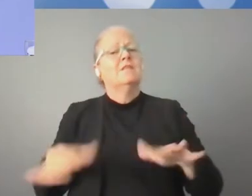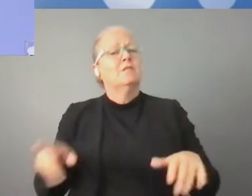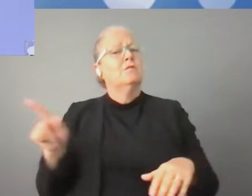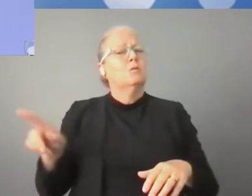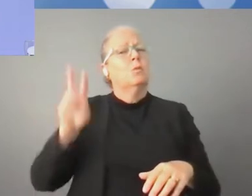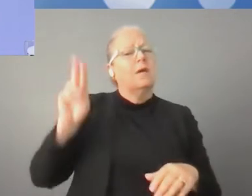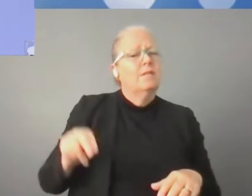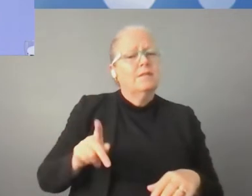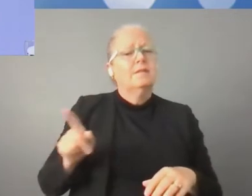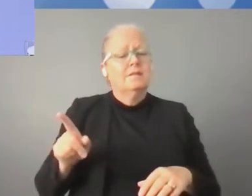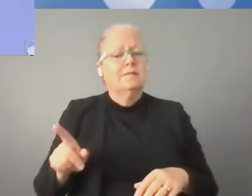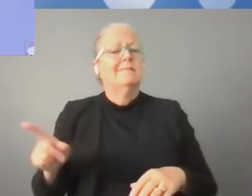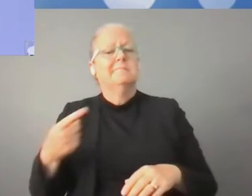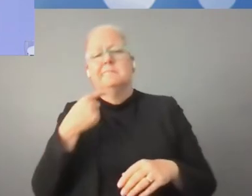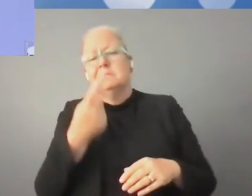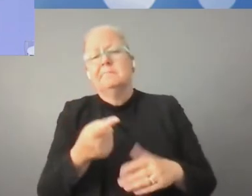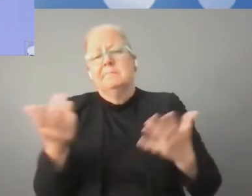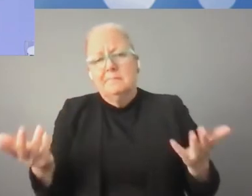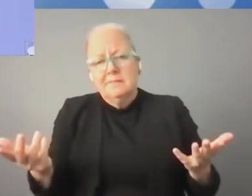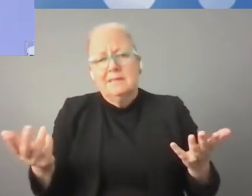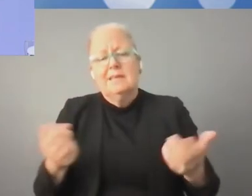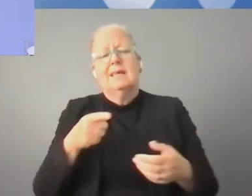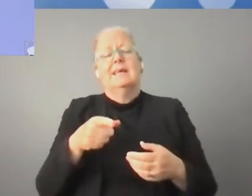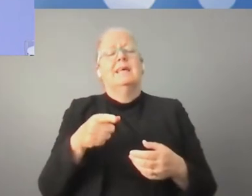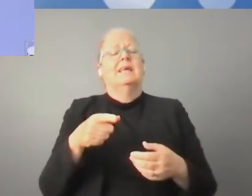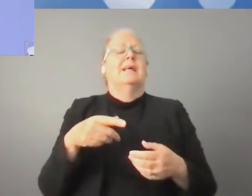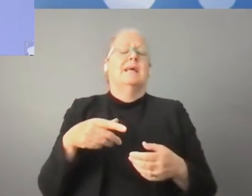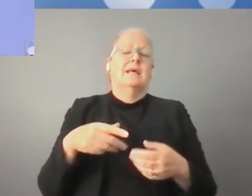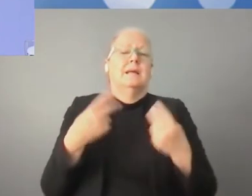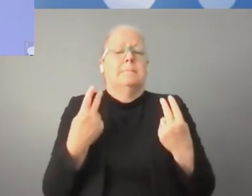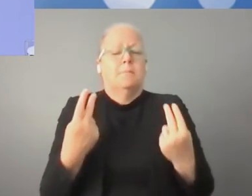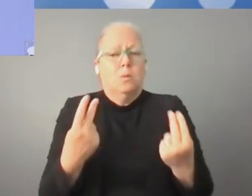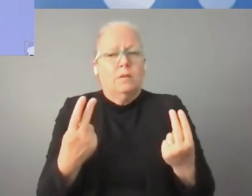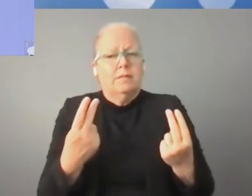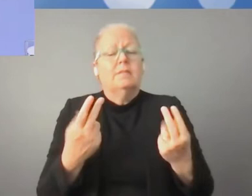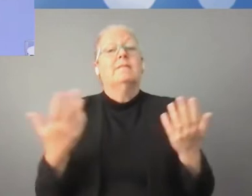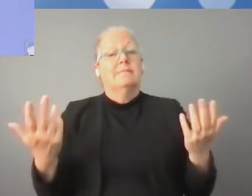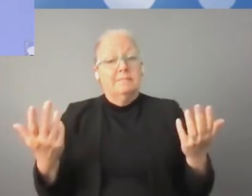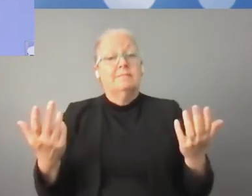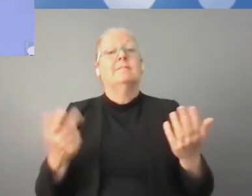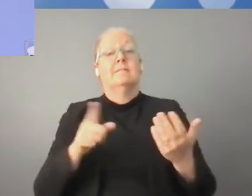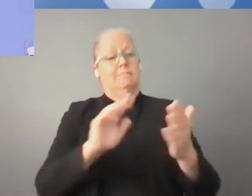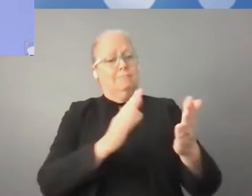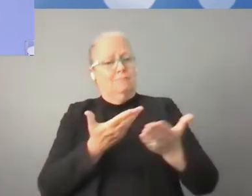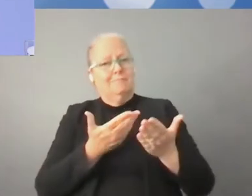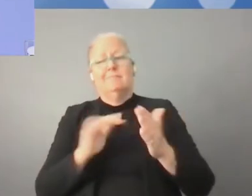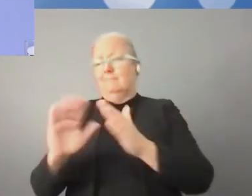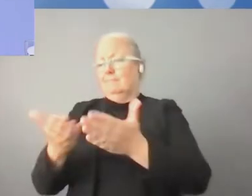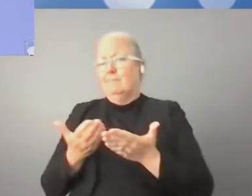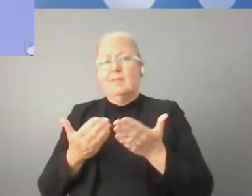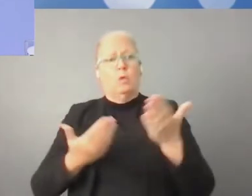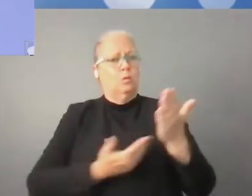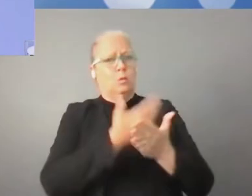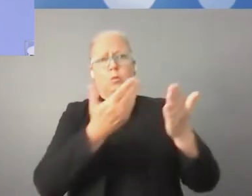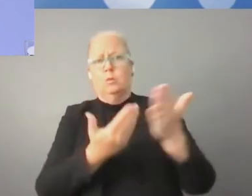polskiego, jak również pozostałych panelistów. Słyszeliśmy to również ze strony podsekretarza generalnego,